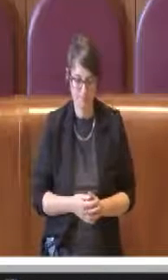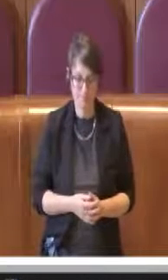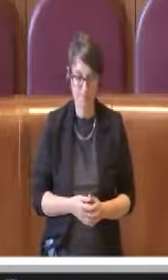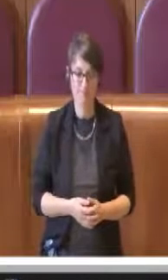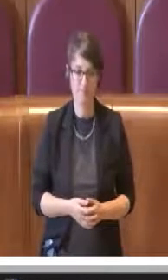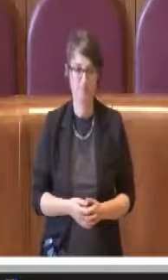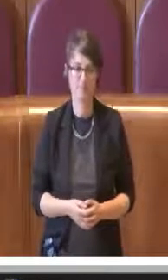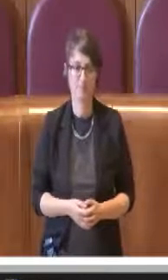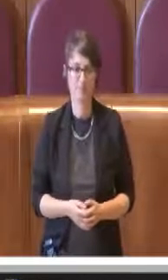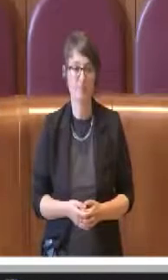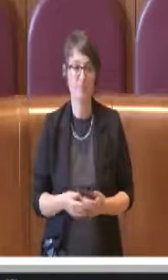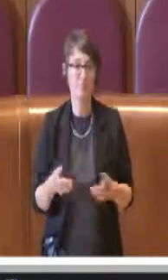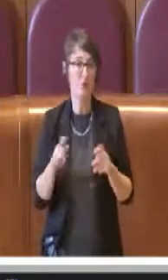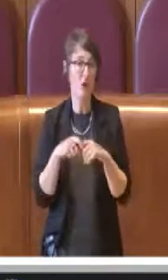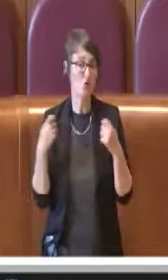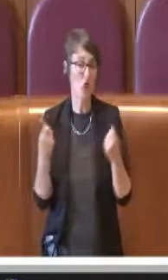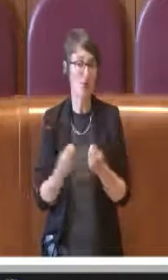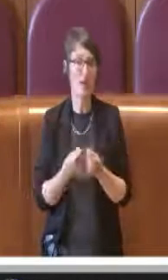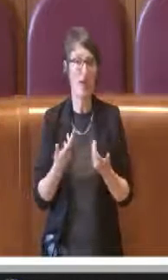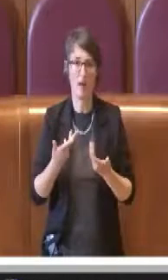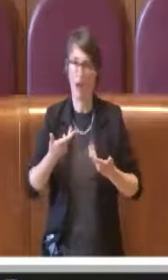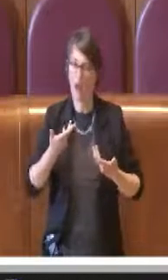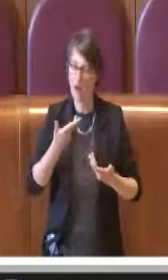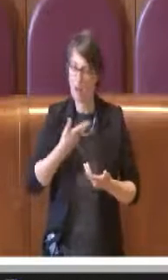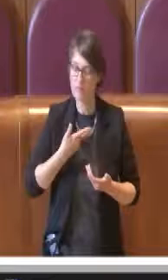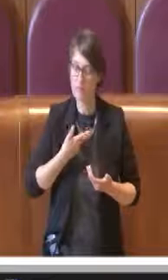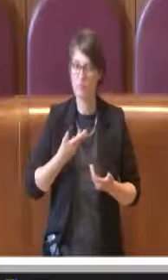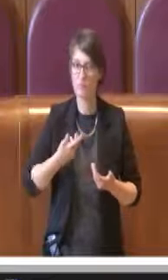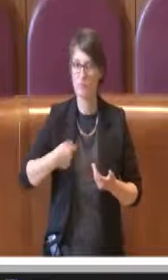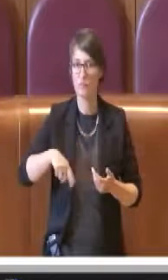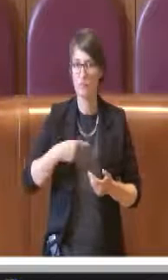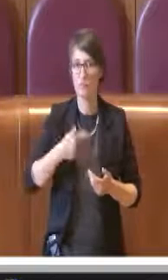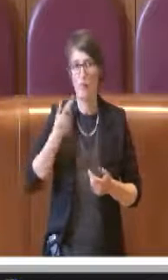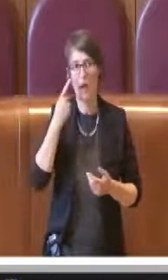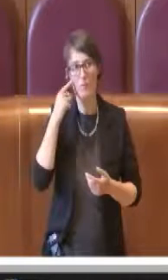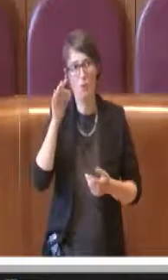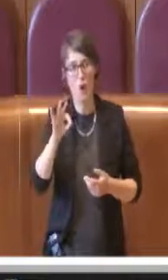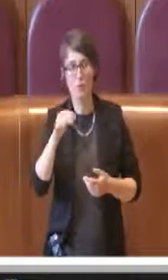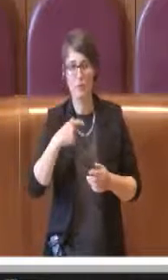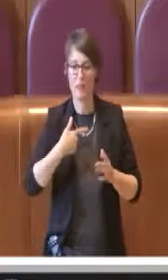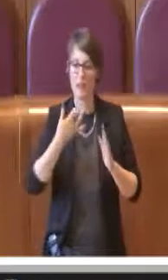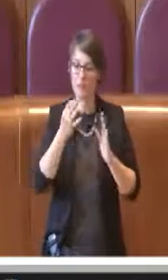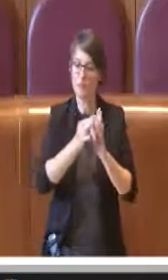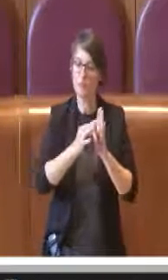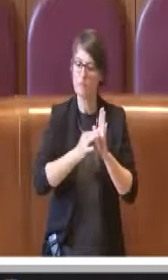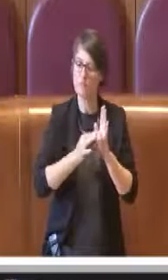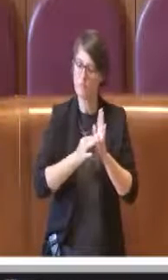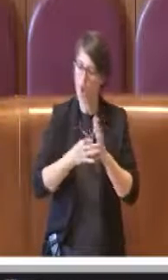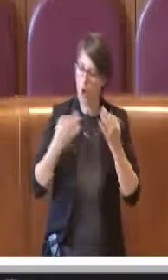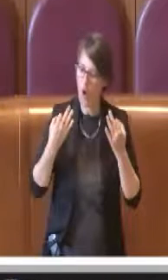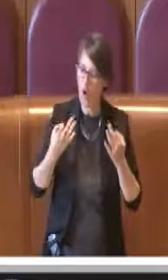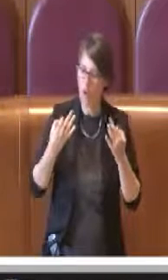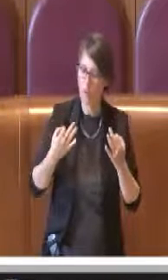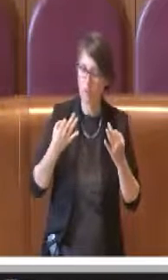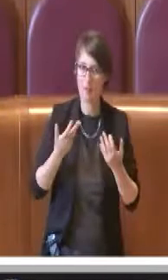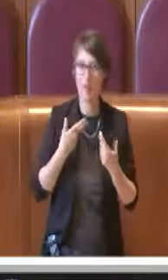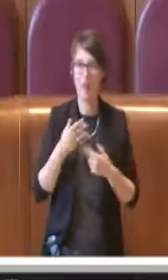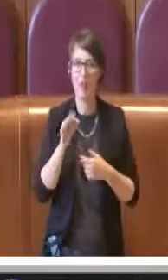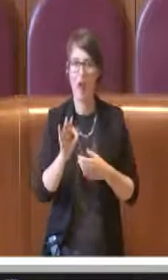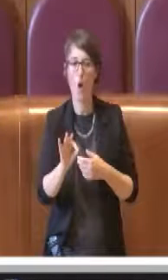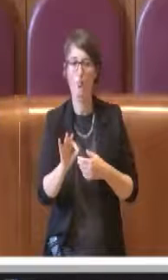riordino che è finalizzato alla tutela dell'interesse pubblico e al ripristino della legalità. Per questo